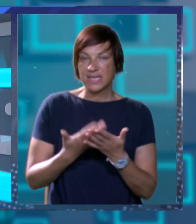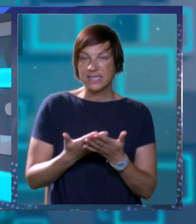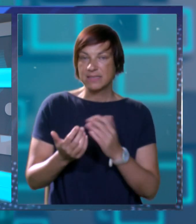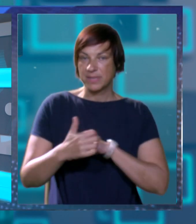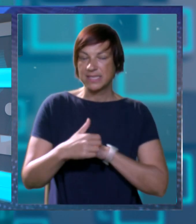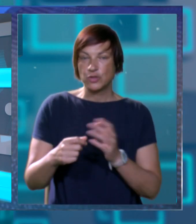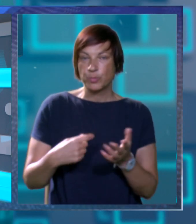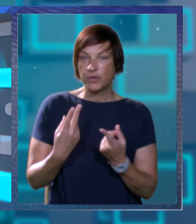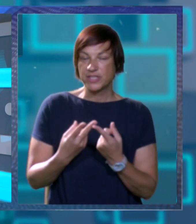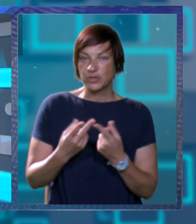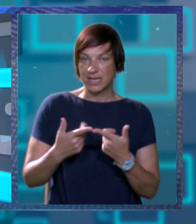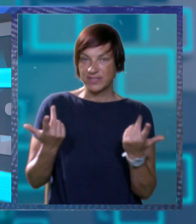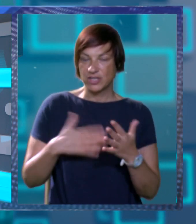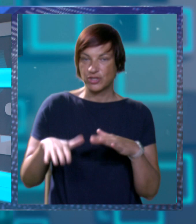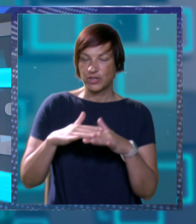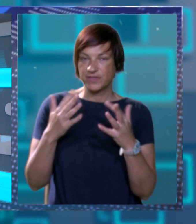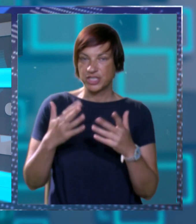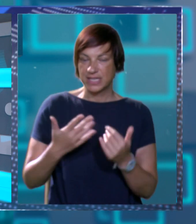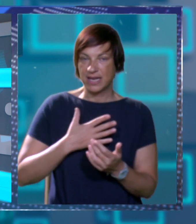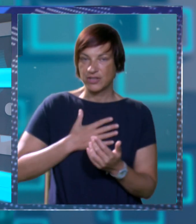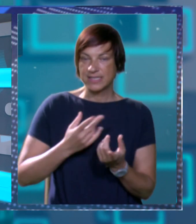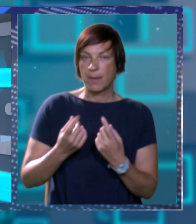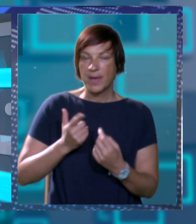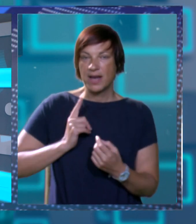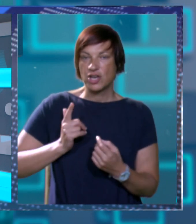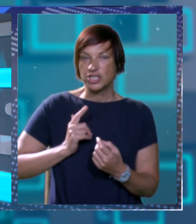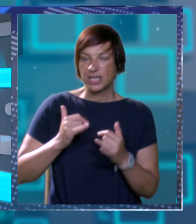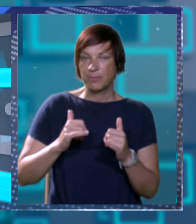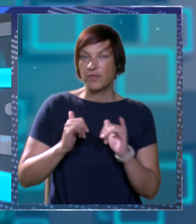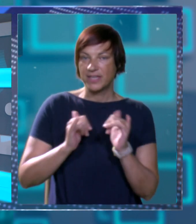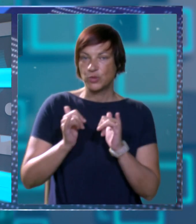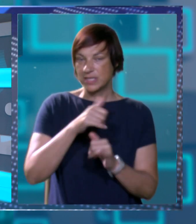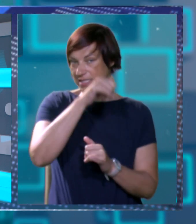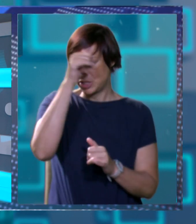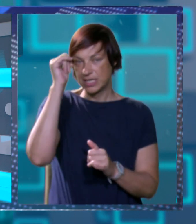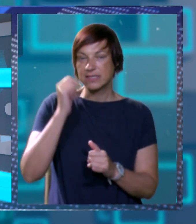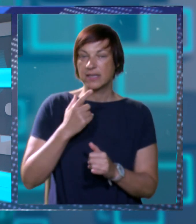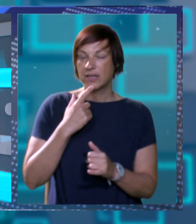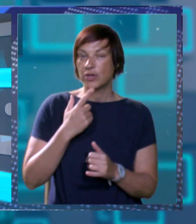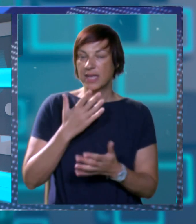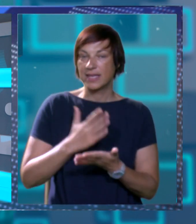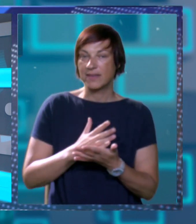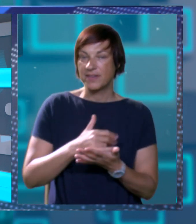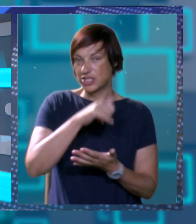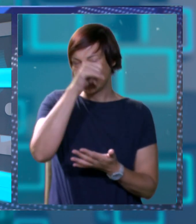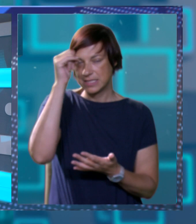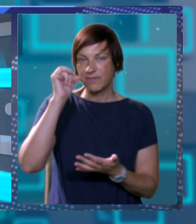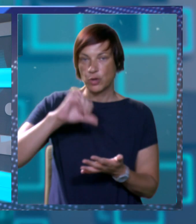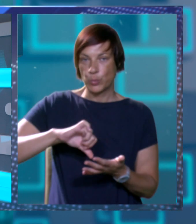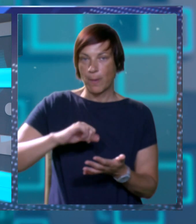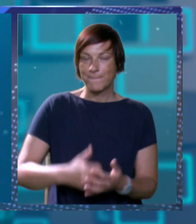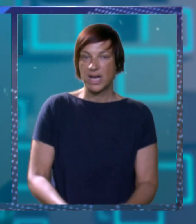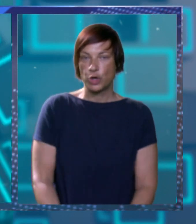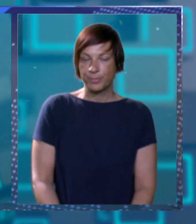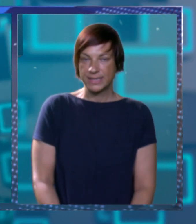za Dubrovačku televiziju je otkrio više detalja o sebi ali očekivanjima od ove turističke sezone koju neki već nazivaju propalom